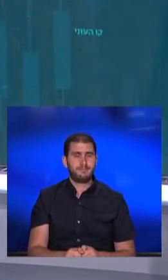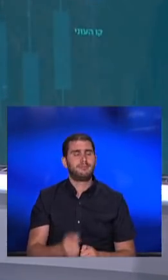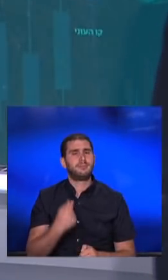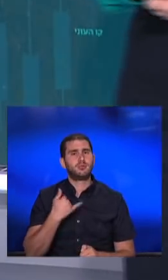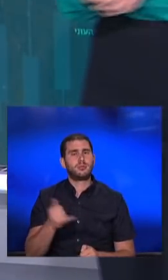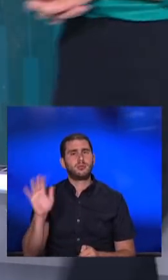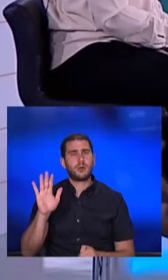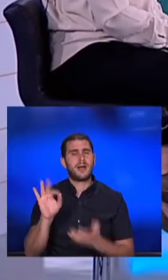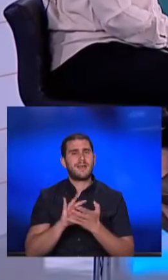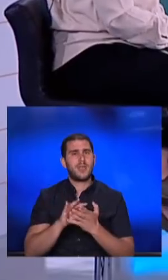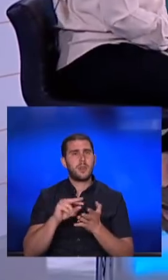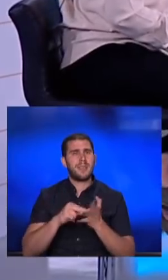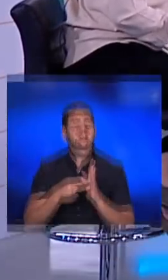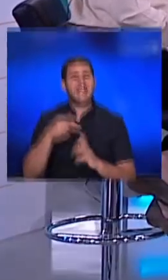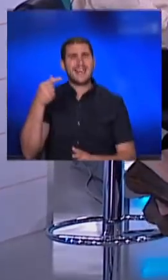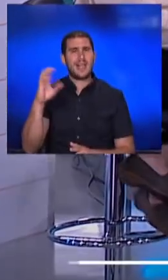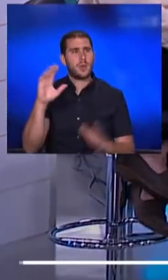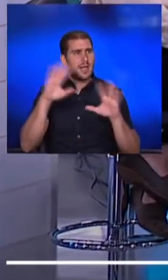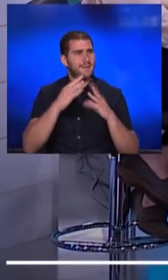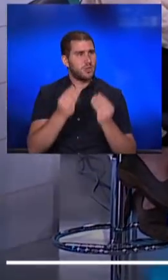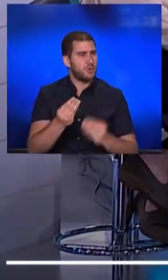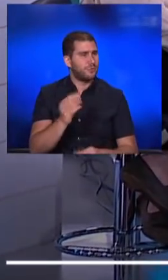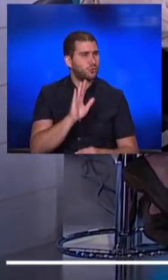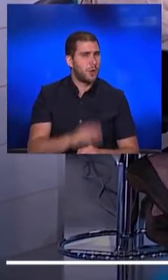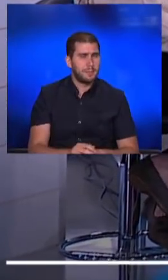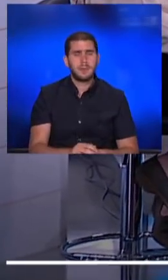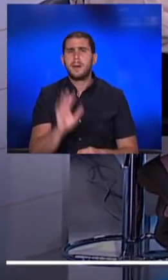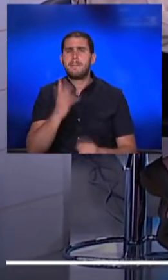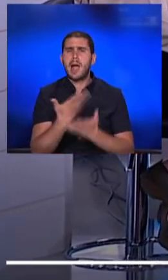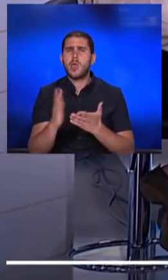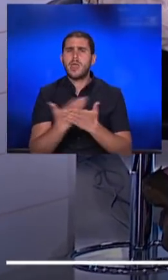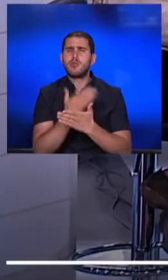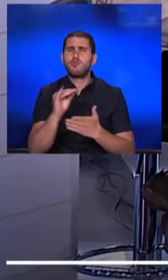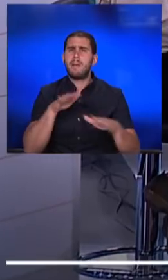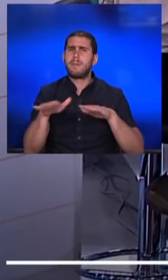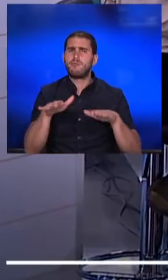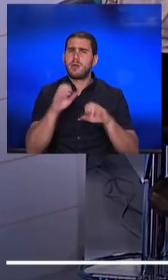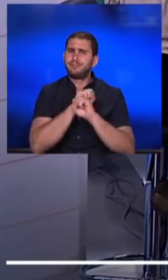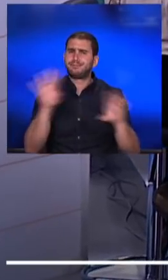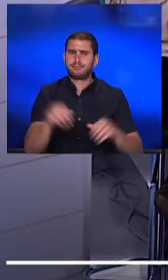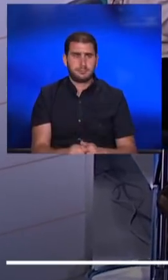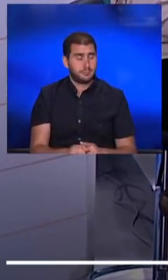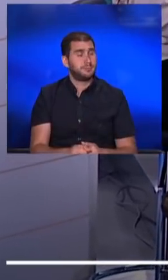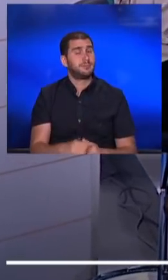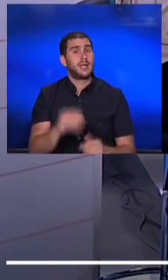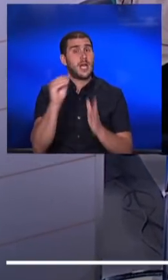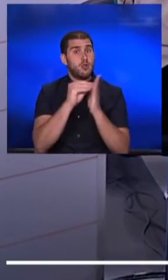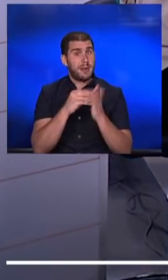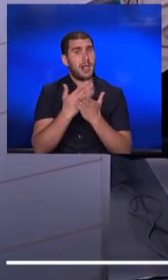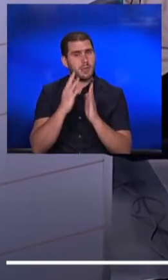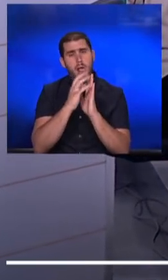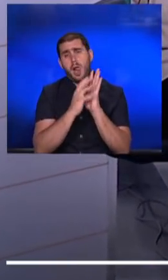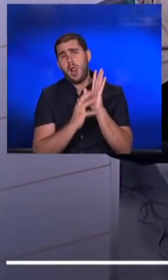שלום לכתבתנו המדינית גילי כהן, הרב טוב גילי. שלום ליאל. מהן ההחלטות החדשות של הממשלה מפרסמת? טוב, רשימת ההחלטות די ארוכה.